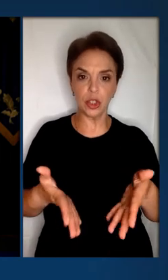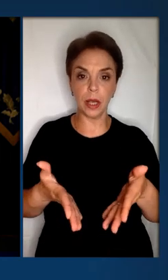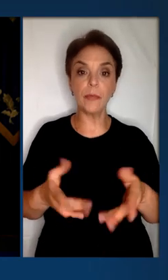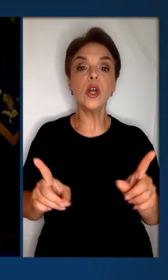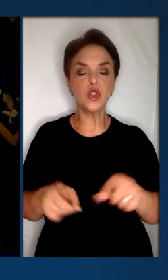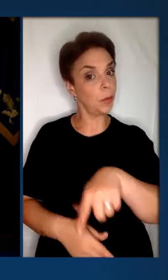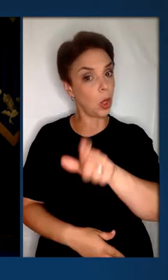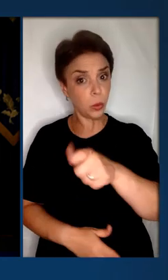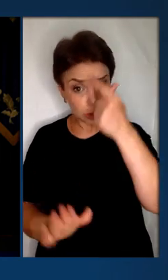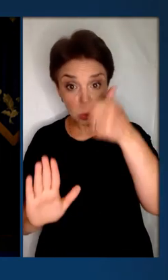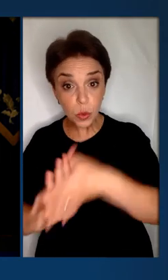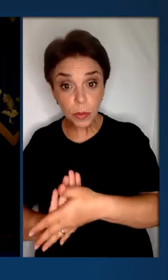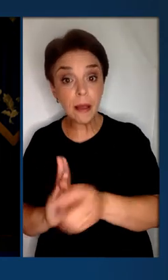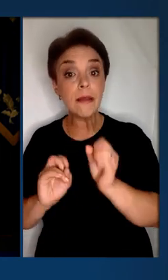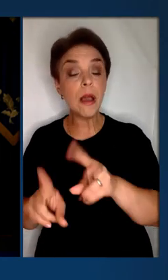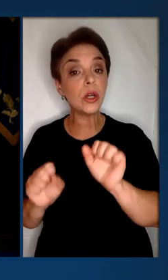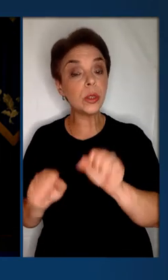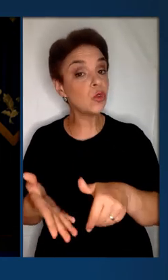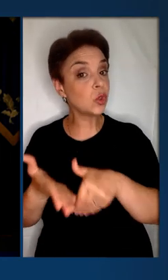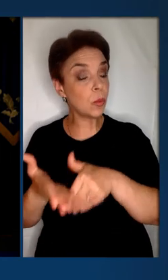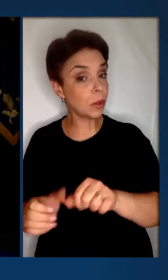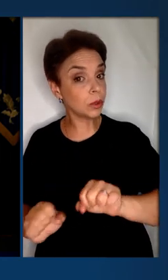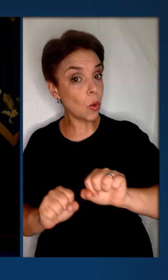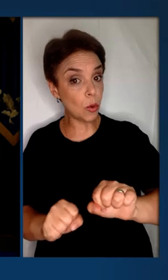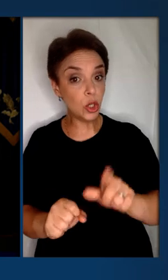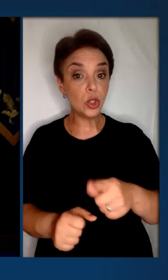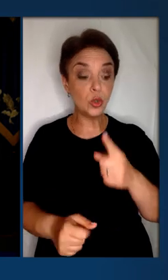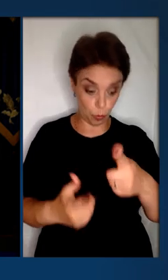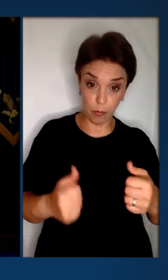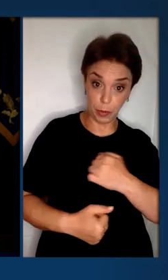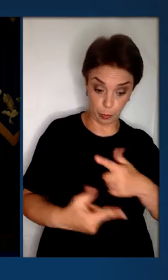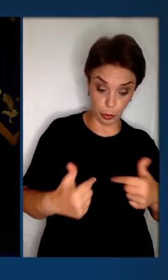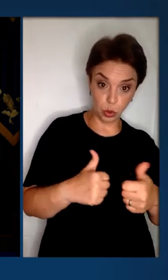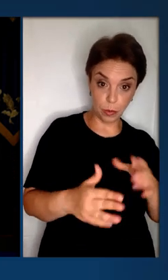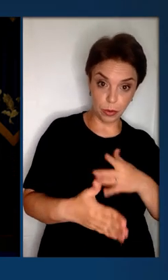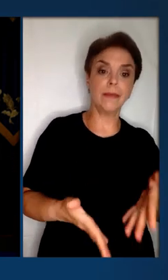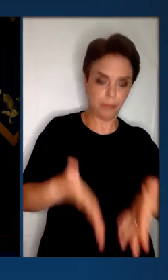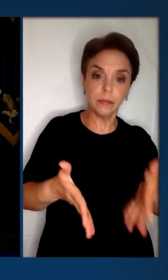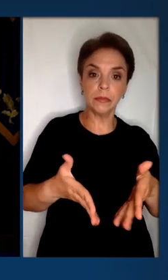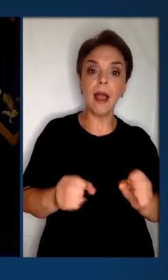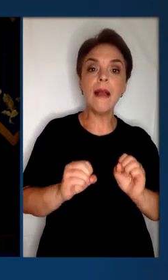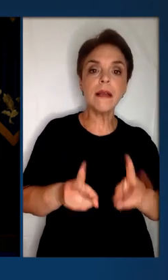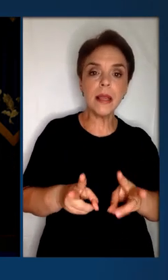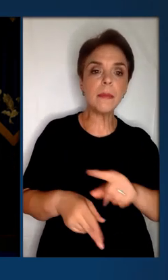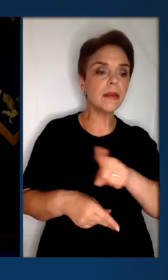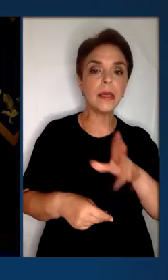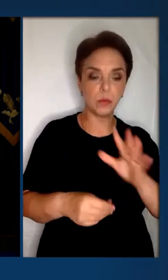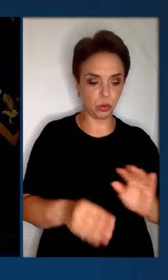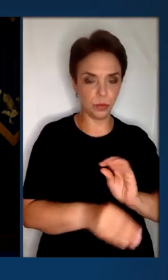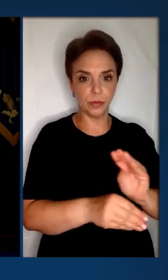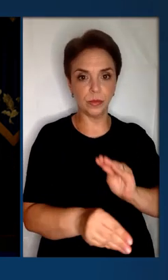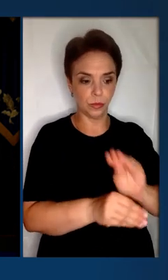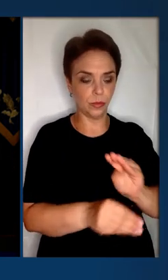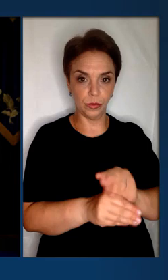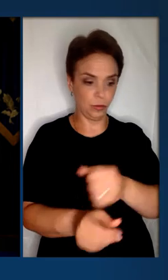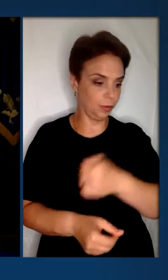чітким. Щоб і людина розуміла, як вона може допомогти обороні, і щоб у підрозділах була ясність, ким їх